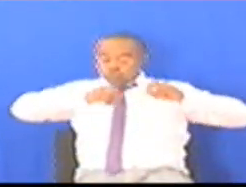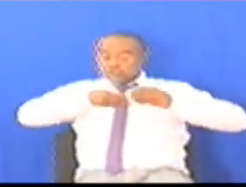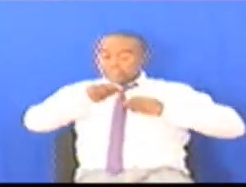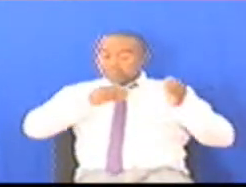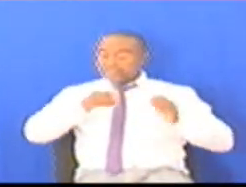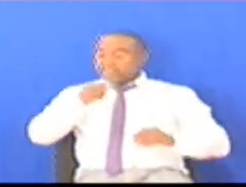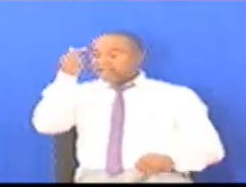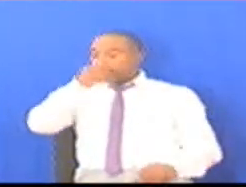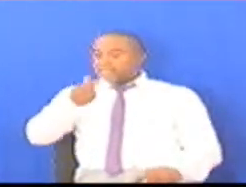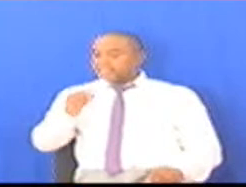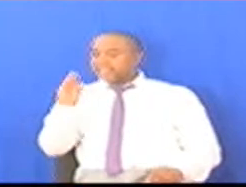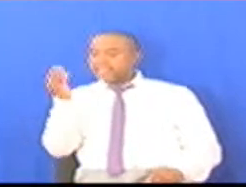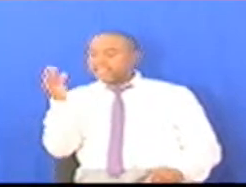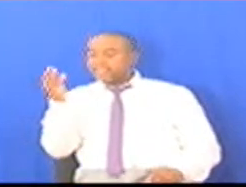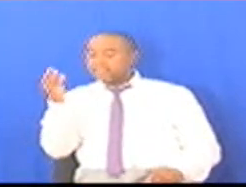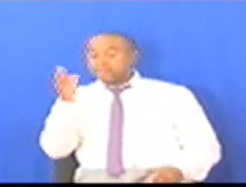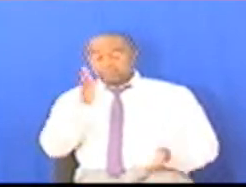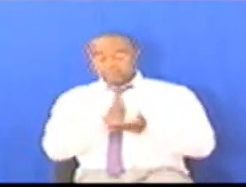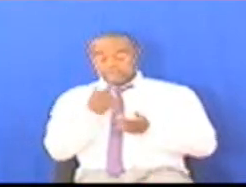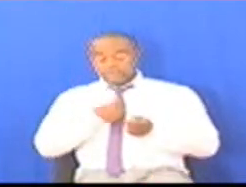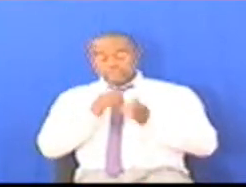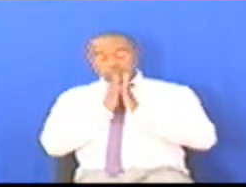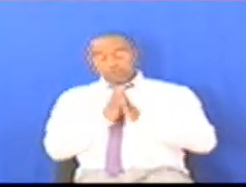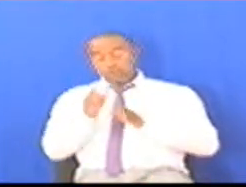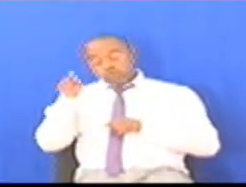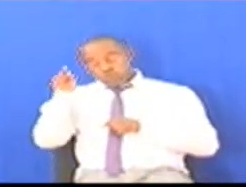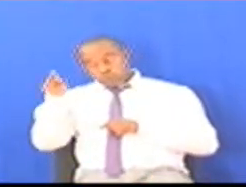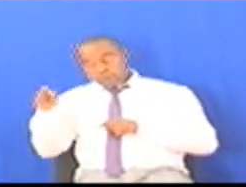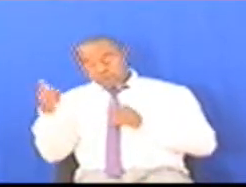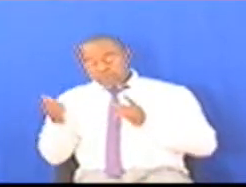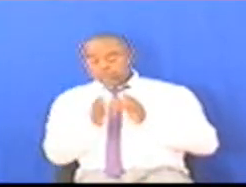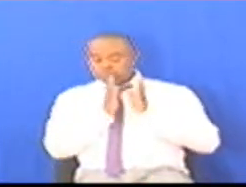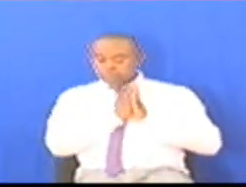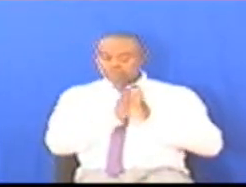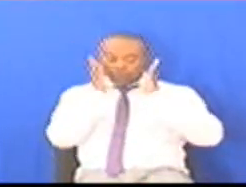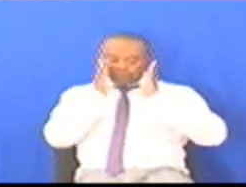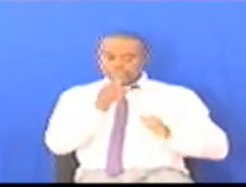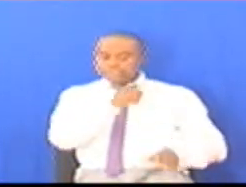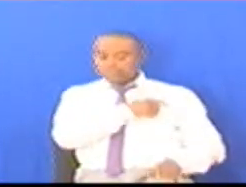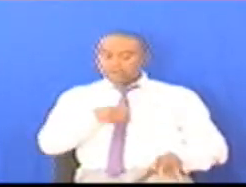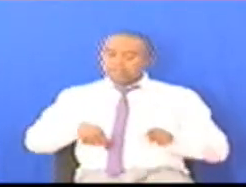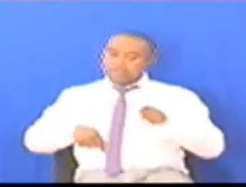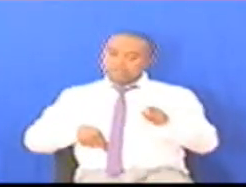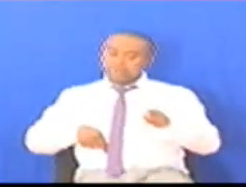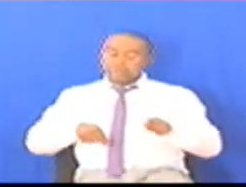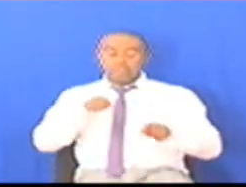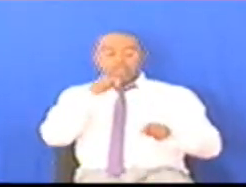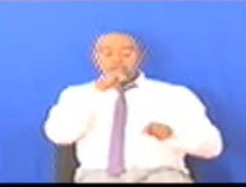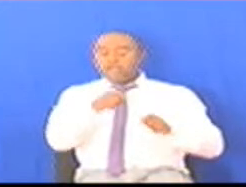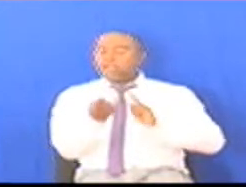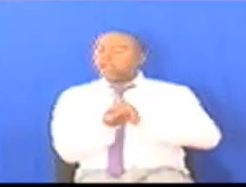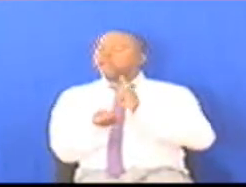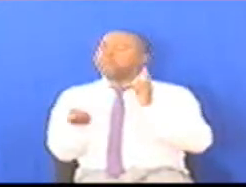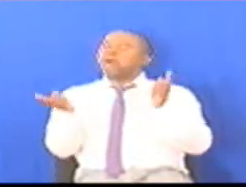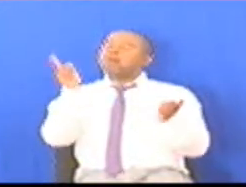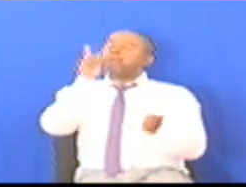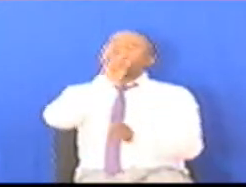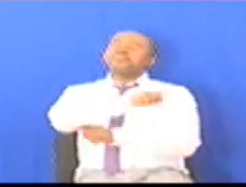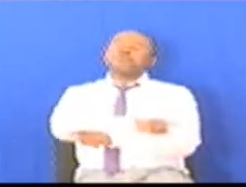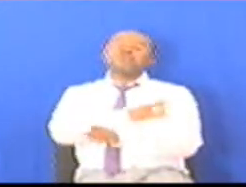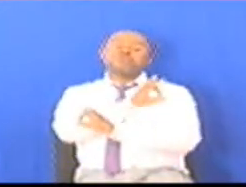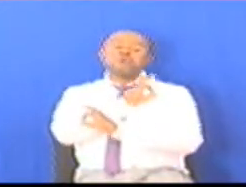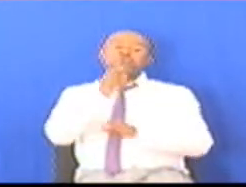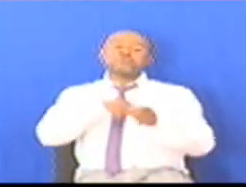Watu Wasimanjiro Tunahushkuru Ninini Wewe Pamoja Na Mwishmua Rais Kwa Sababu Haya Ni Mapinduzi Kwenye Madini Peke Yalioko Duniani